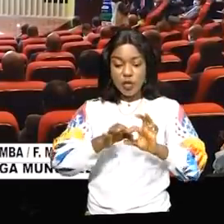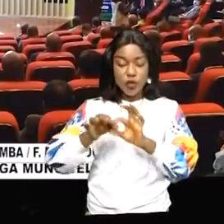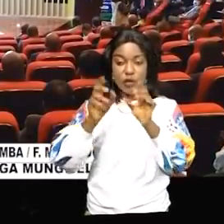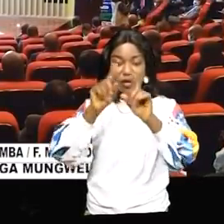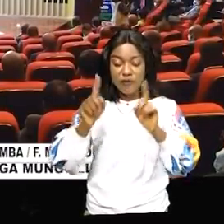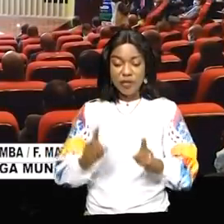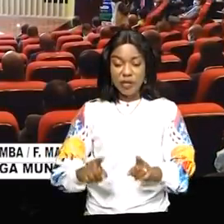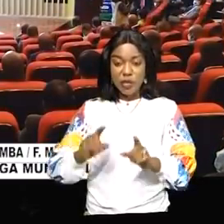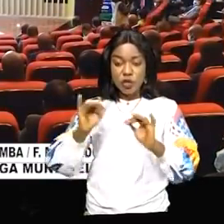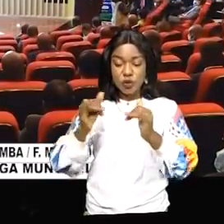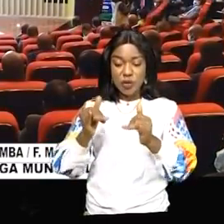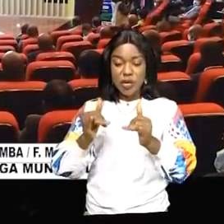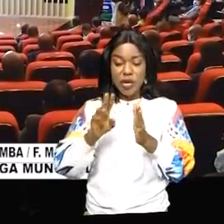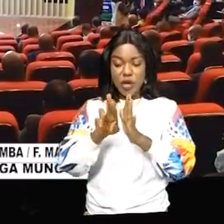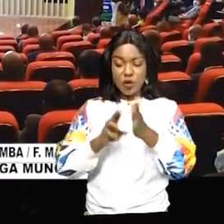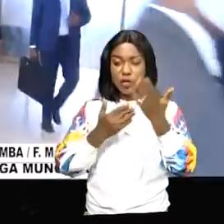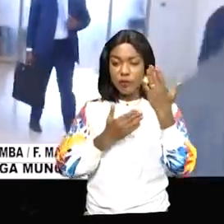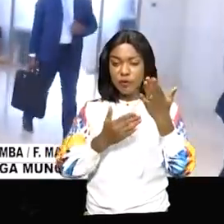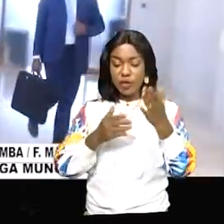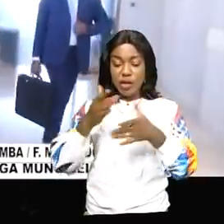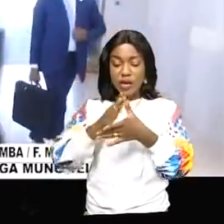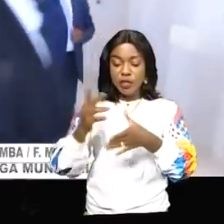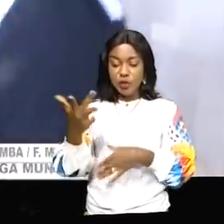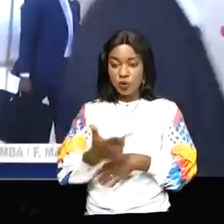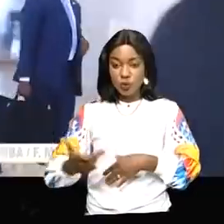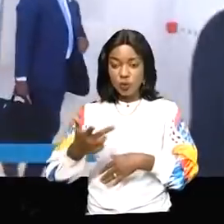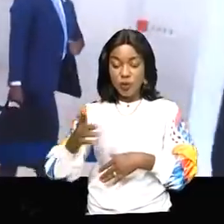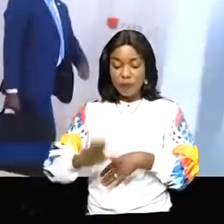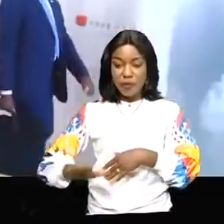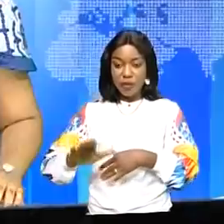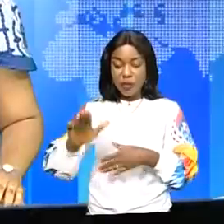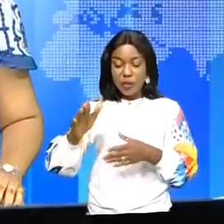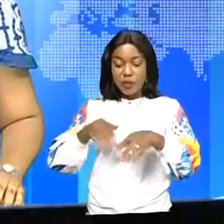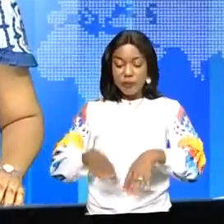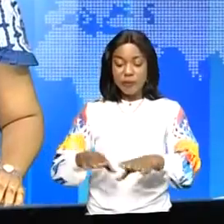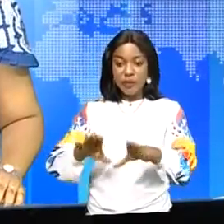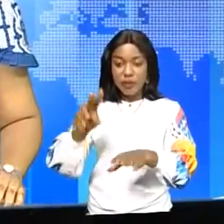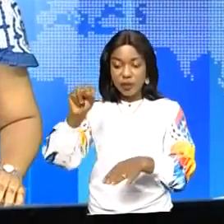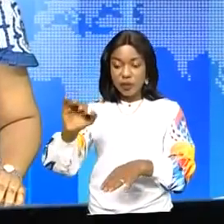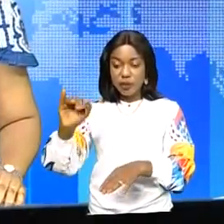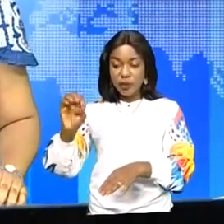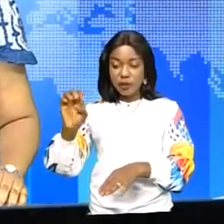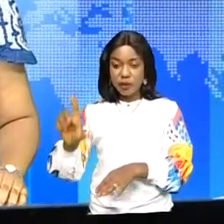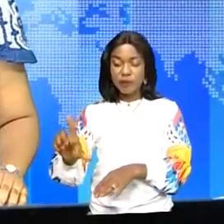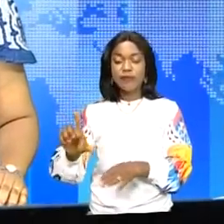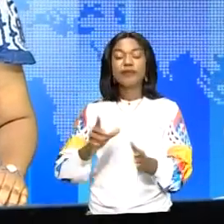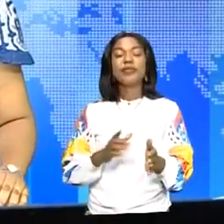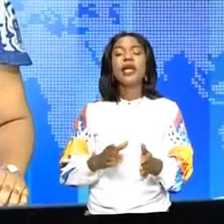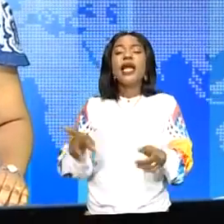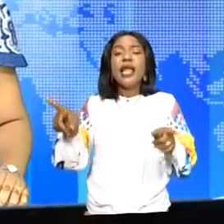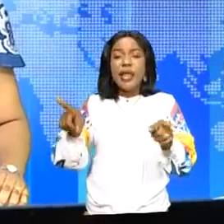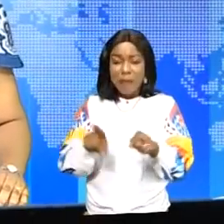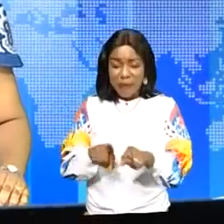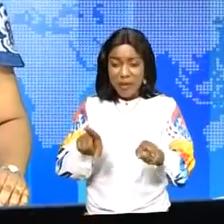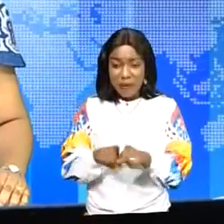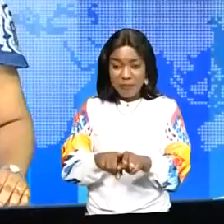central dans les négociations entre les trois pays du bassin du Nil. Sur le même dossier, le leadership